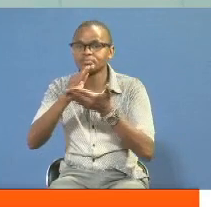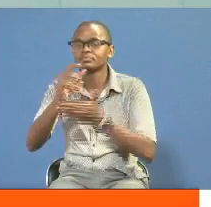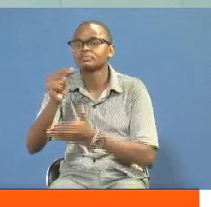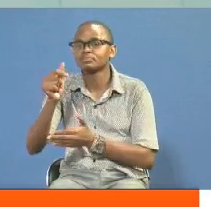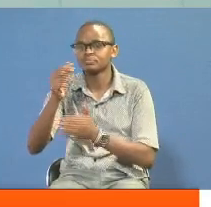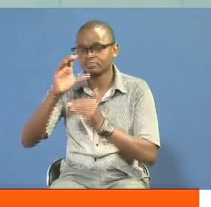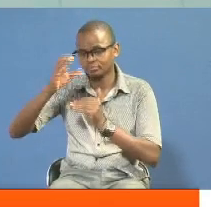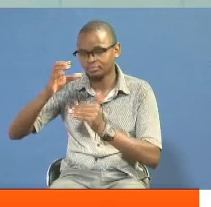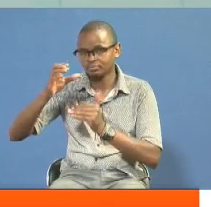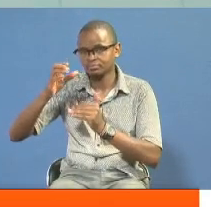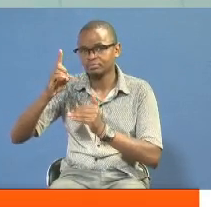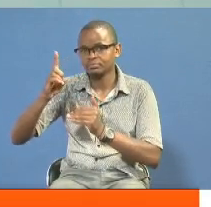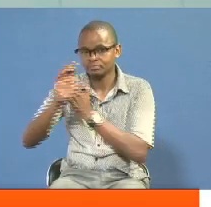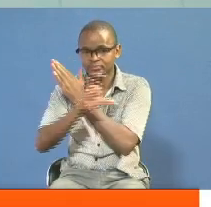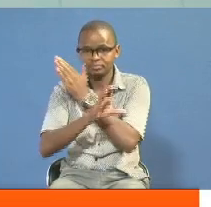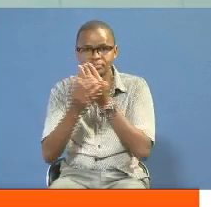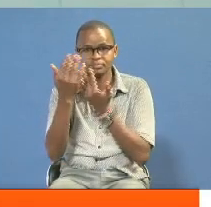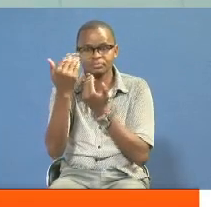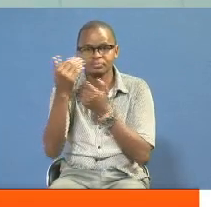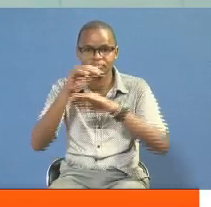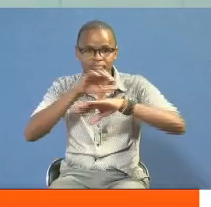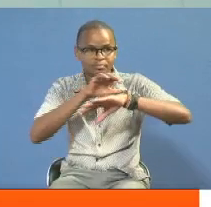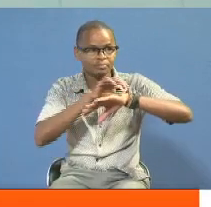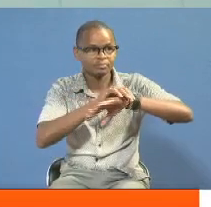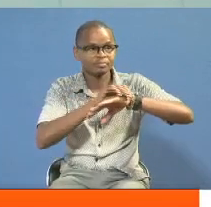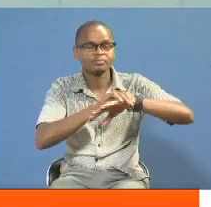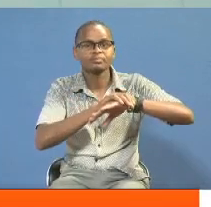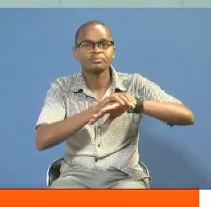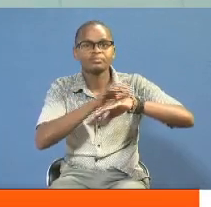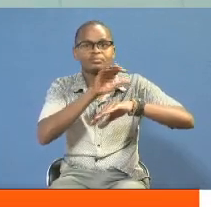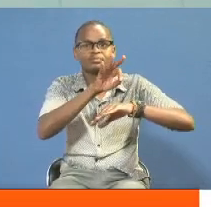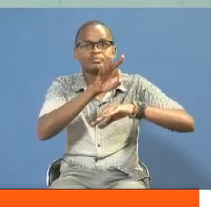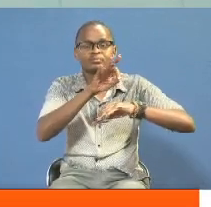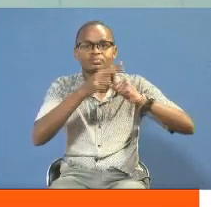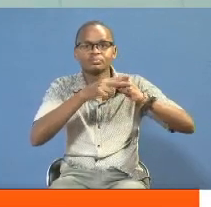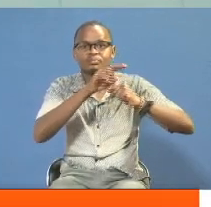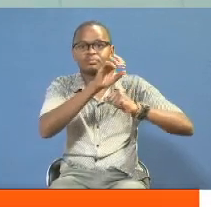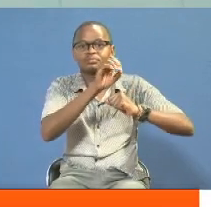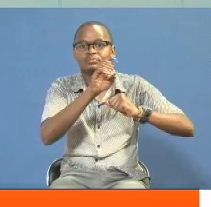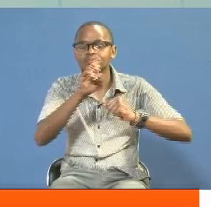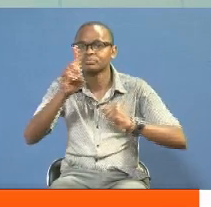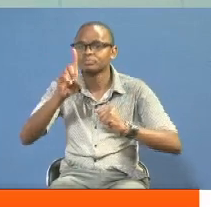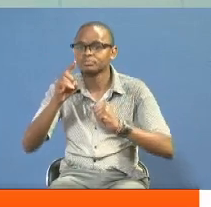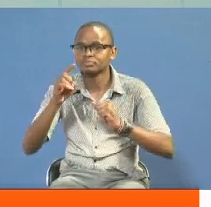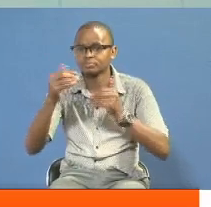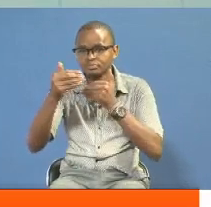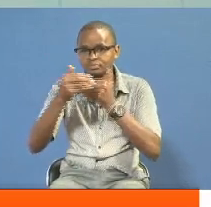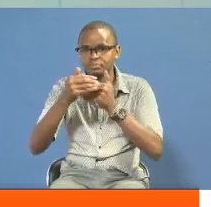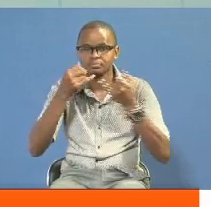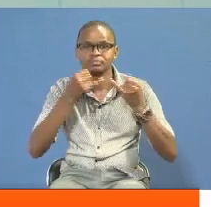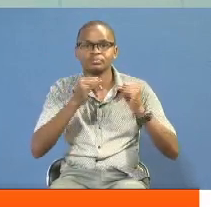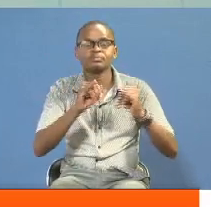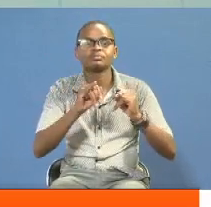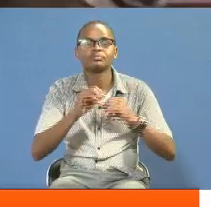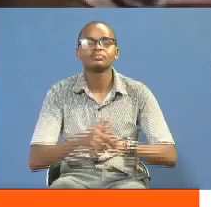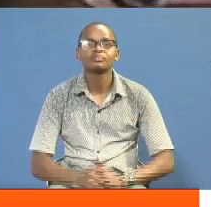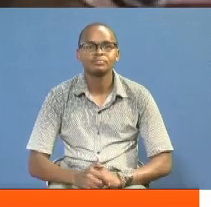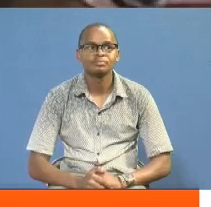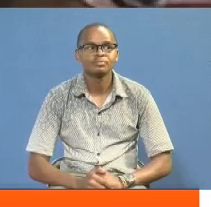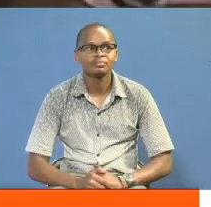mali Kaunti zote inchini zinatarajia kupokea shilingi bilioni miatatu sabini mapato hayo ya kiwa karibu kutekelezua